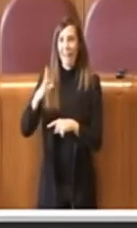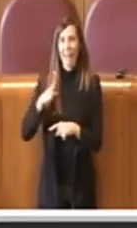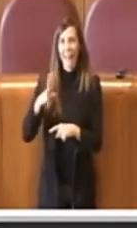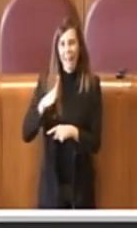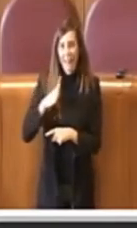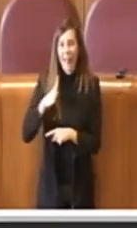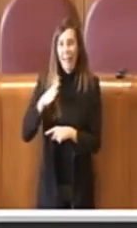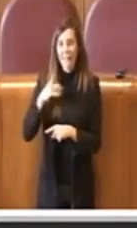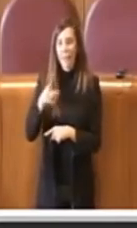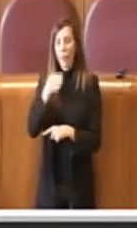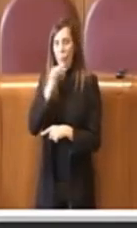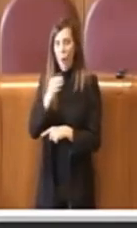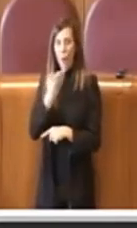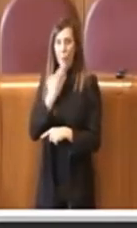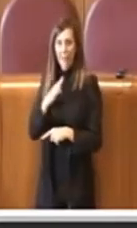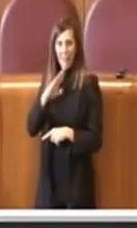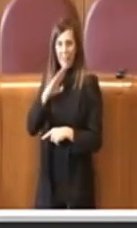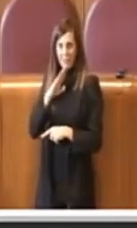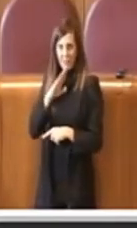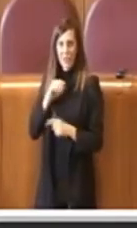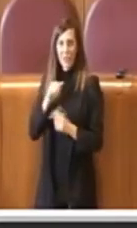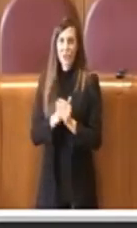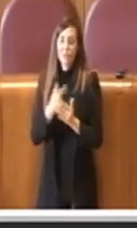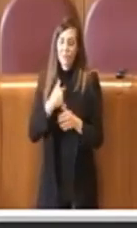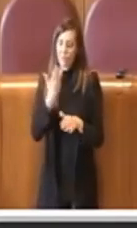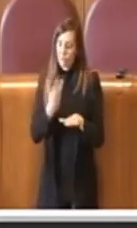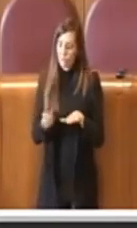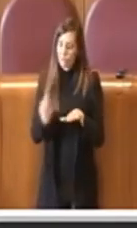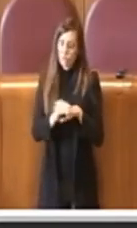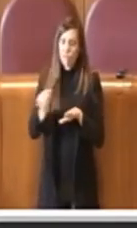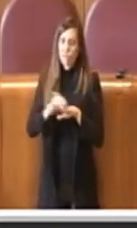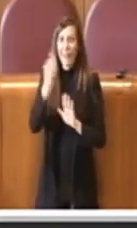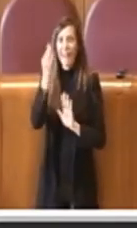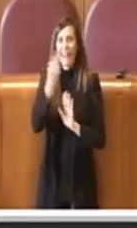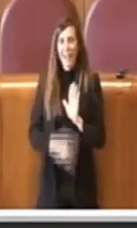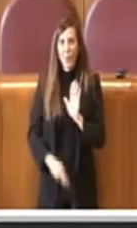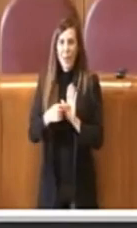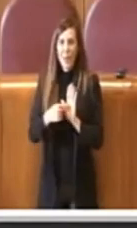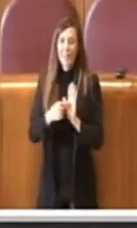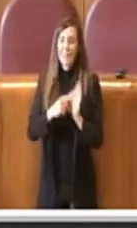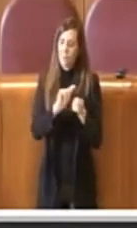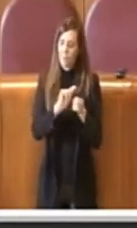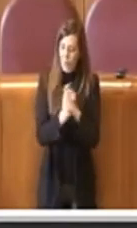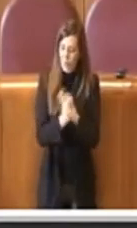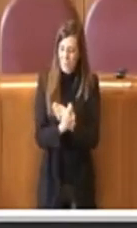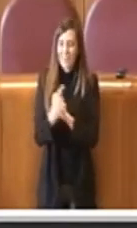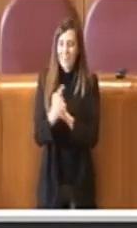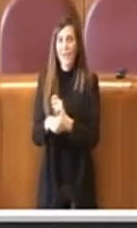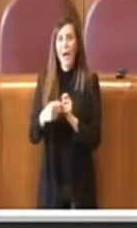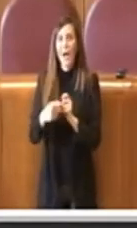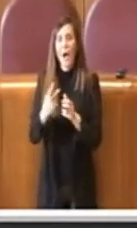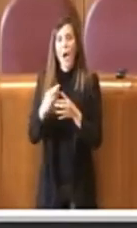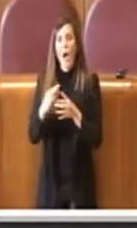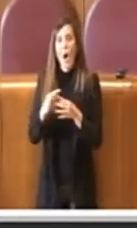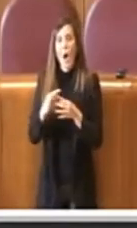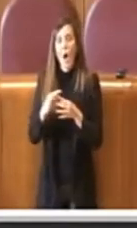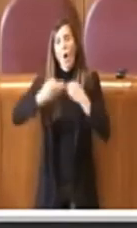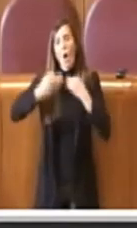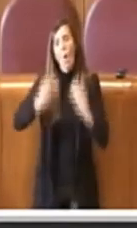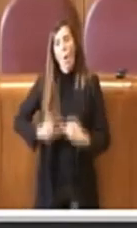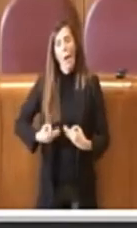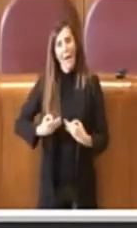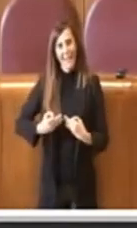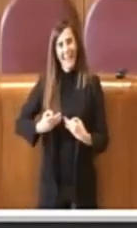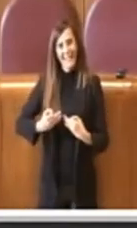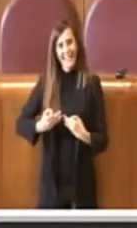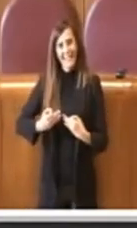beneficio. Abbiamo ritenuto opportuno aggiornare il regolamento con delle modifiche che fossero coerenti sia a delle